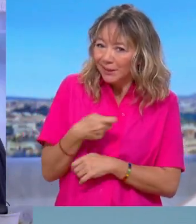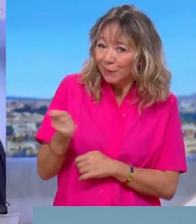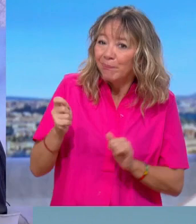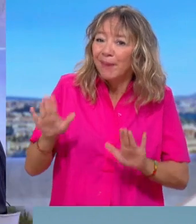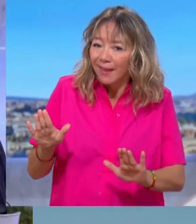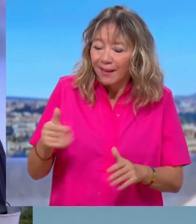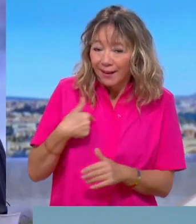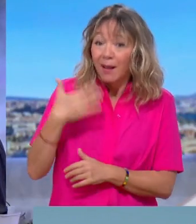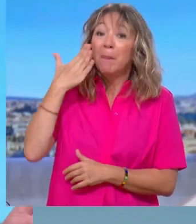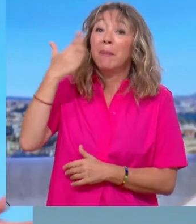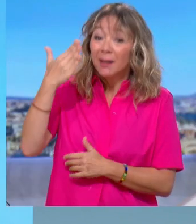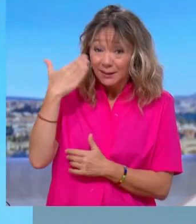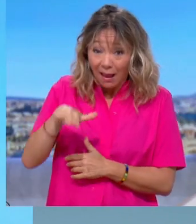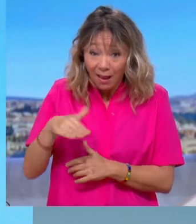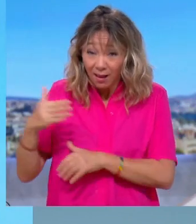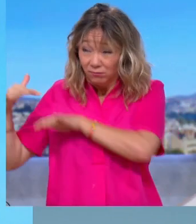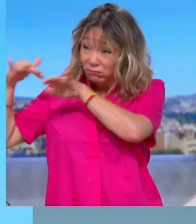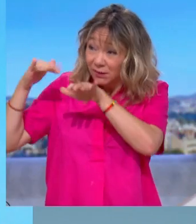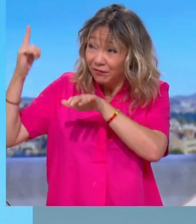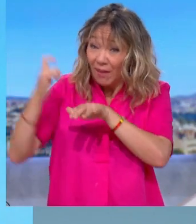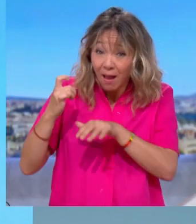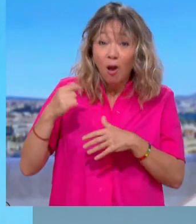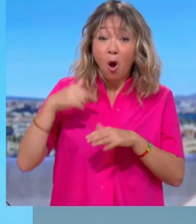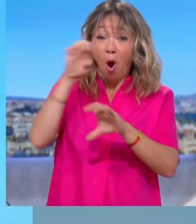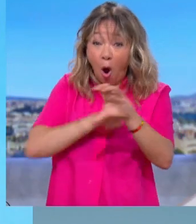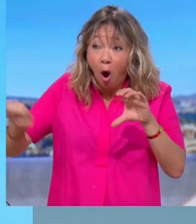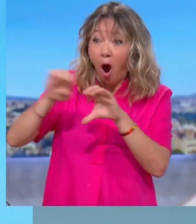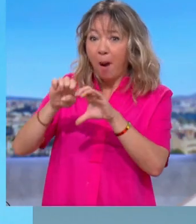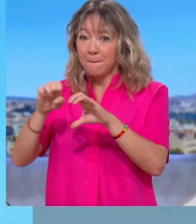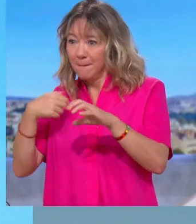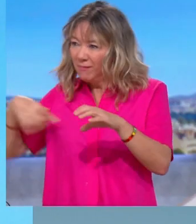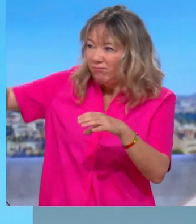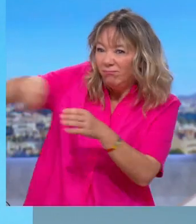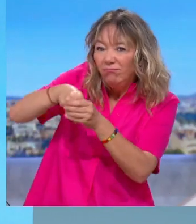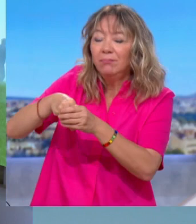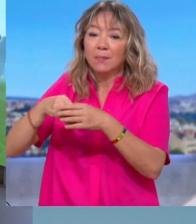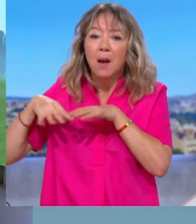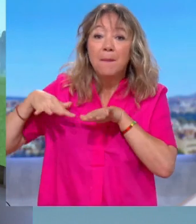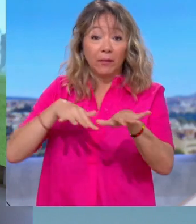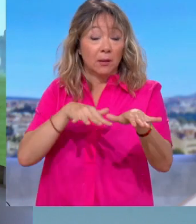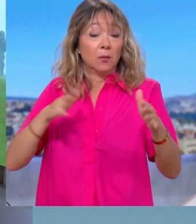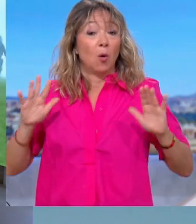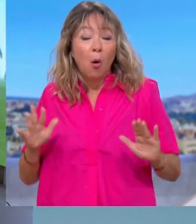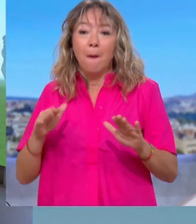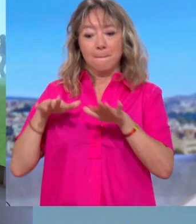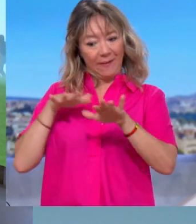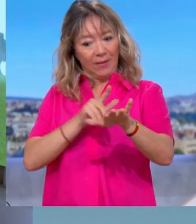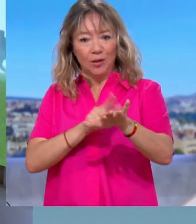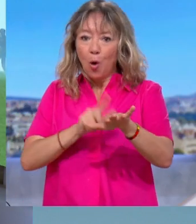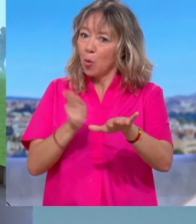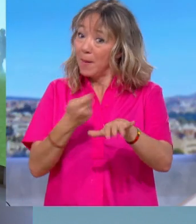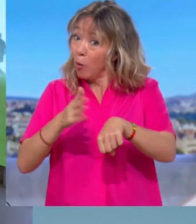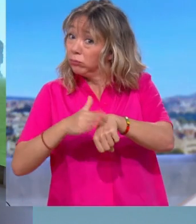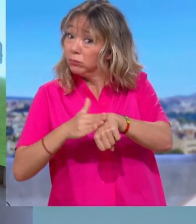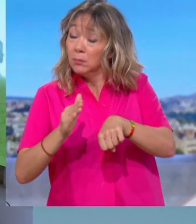sait qu'il y a des hordes venues de toute l'Europe qui viennent infiltrer des manifestants pacifiques qui sont simplement venus lancer l'alerte pour dire que l'eau, c'est un bien qui